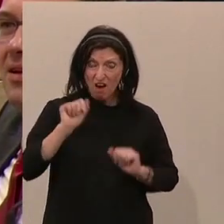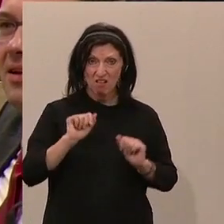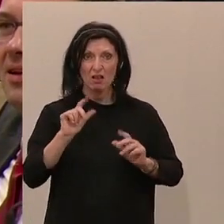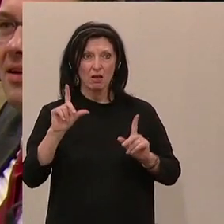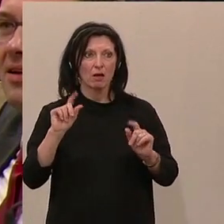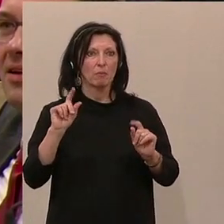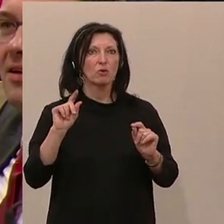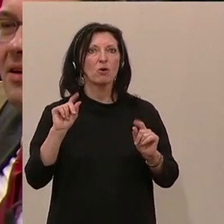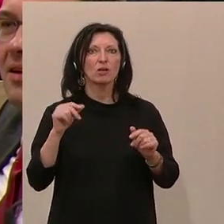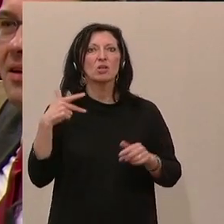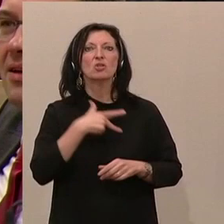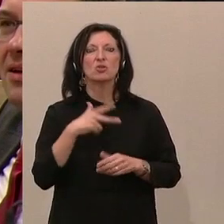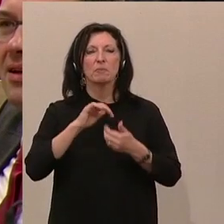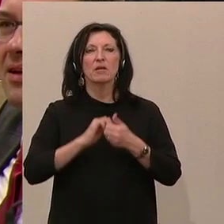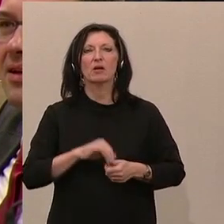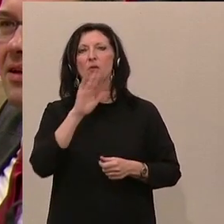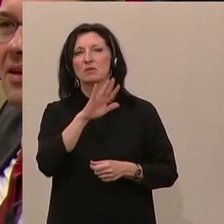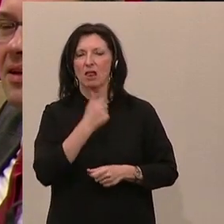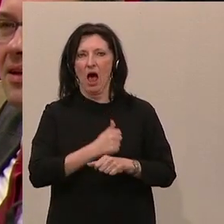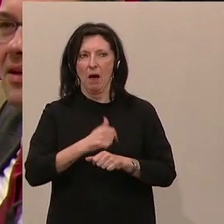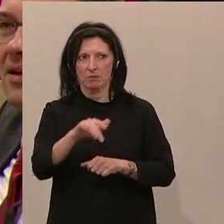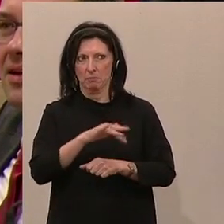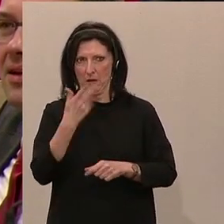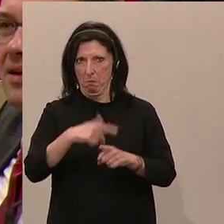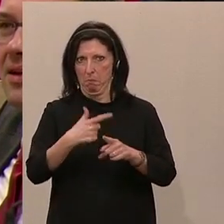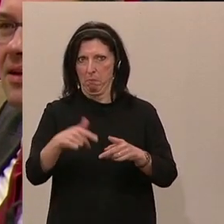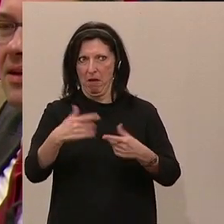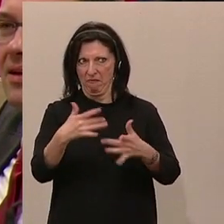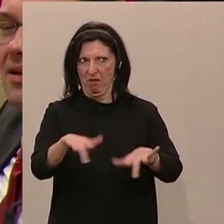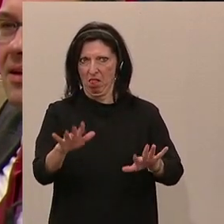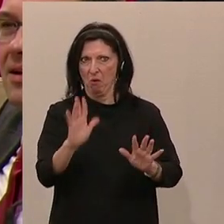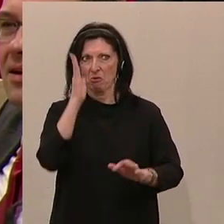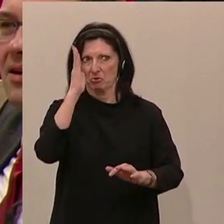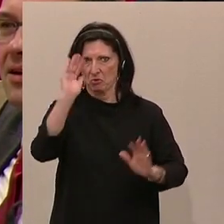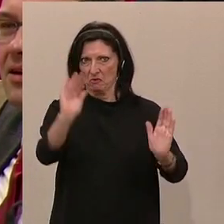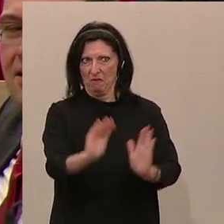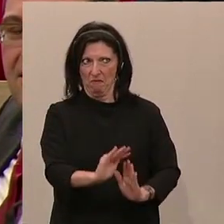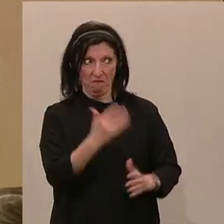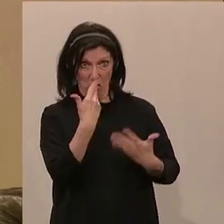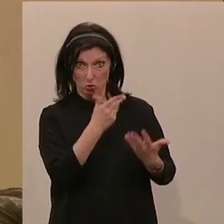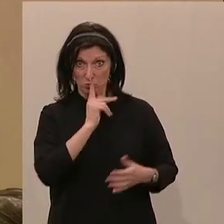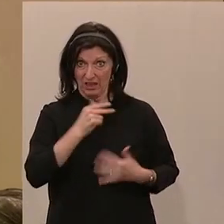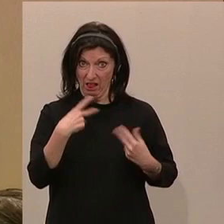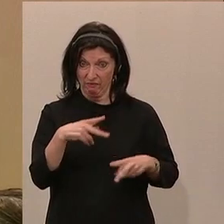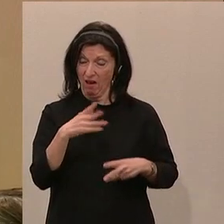denen im sozialistischen Club, weil die werden sich nicht mehr lange halten, der wird sich entsprechend sich verkleinern in der Zukunft, wenn Sie so weitermachen.